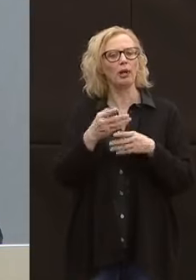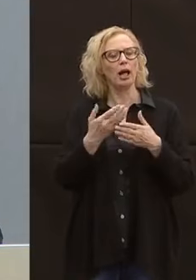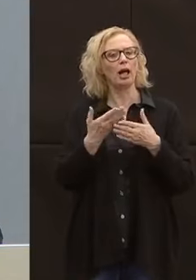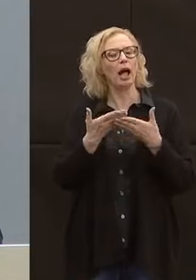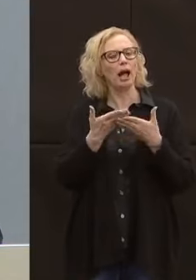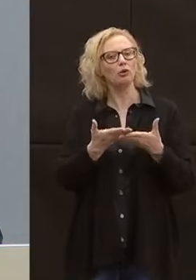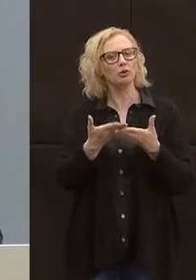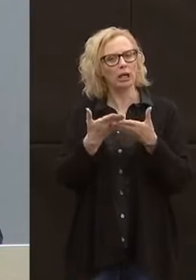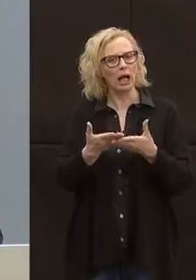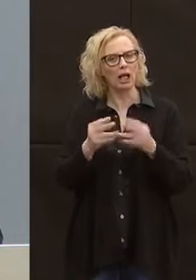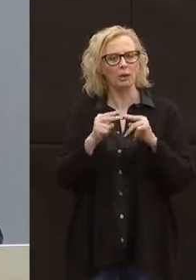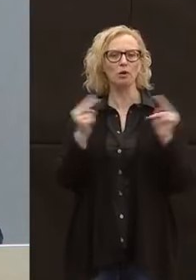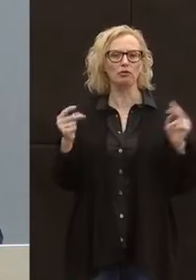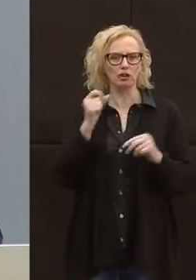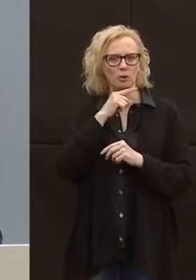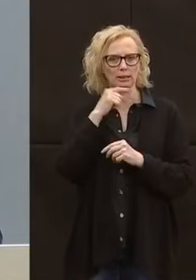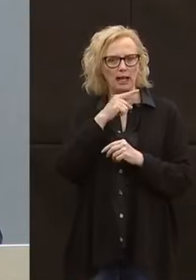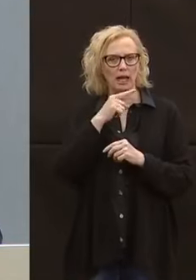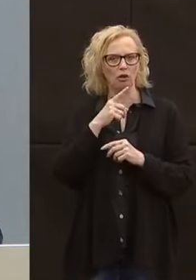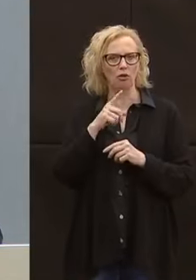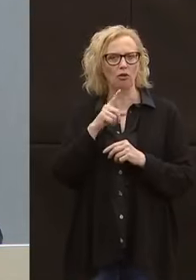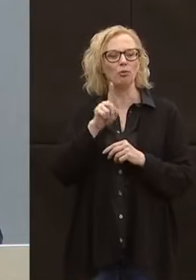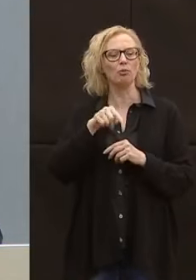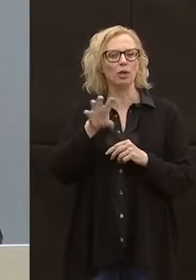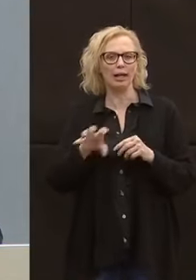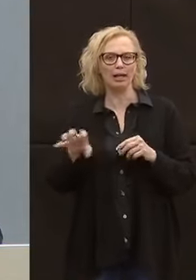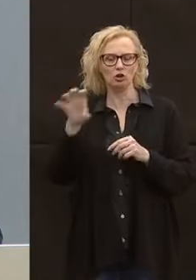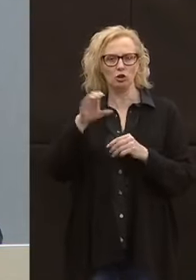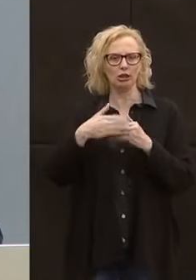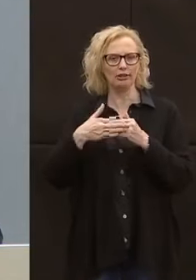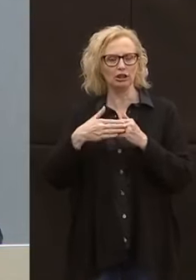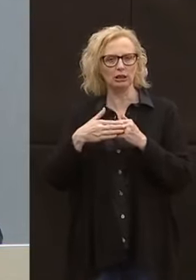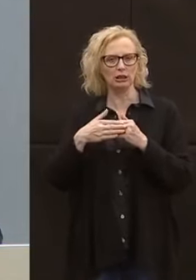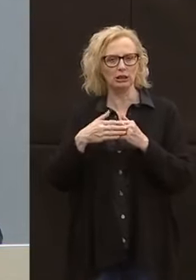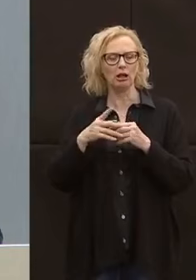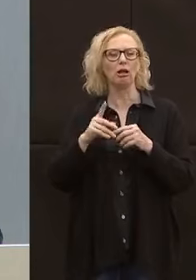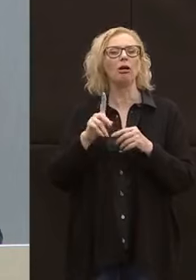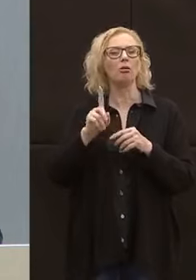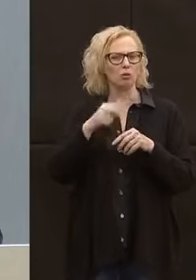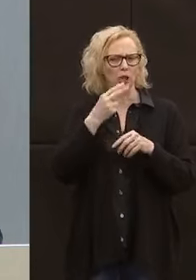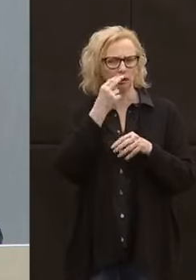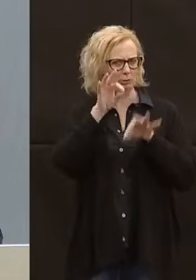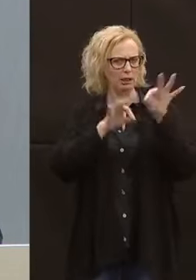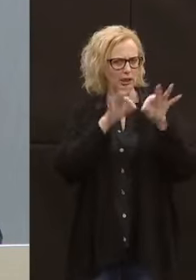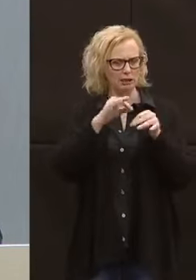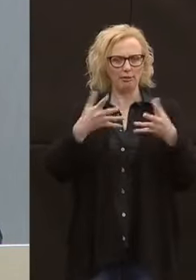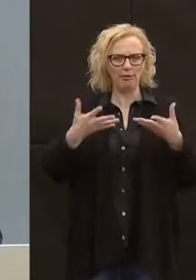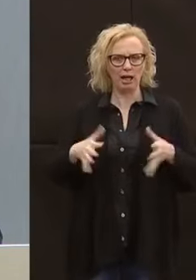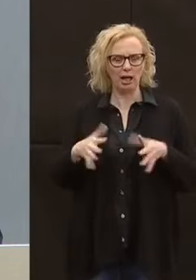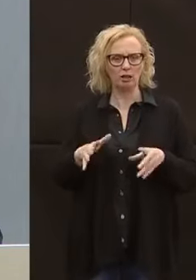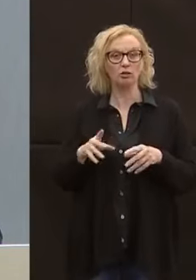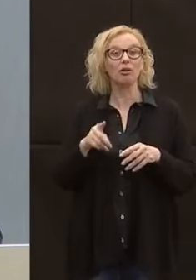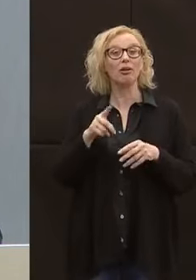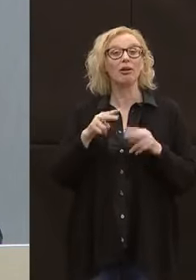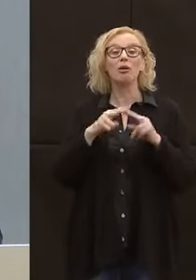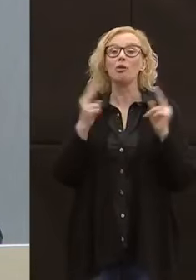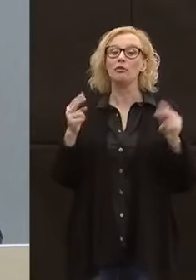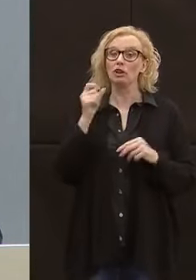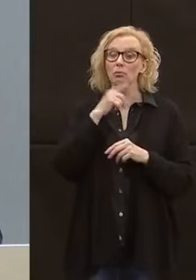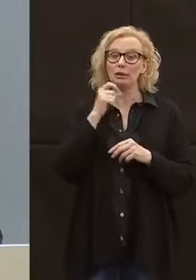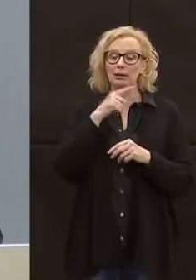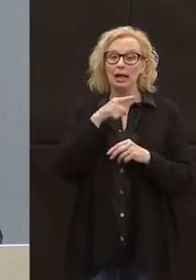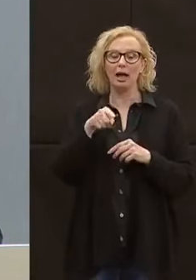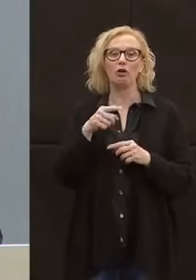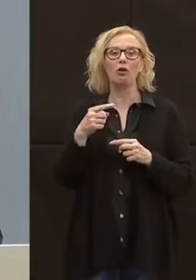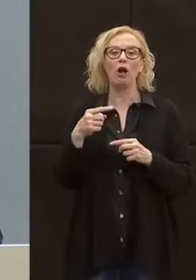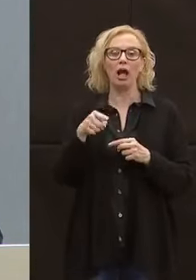alla provincia di Bolzano e alle regioni vicine.'abbiamo fatto con i posti di terapia intensiva e nel momento in cui anche la provincia di Bolzano si è